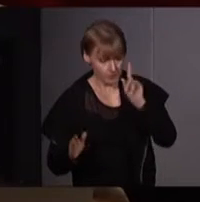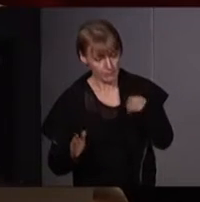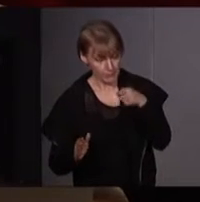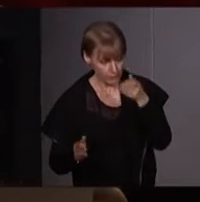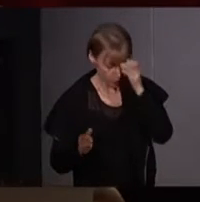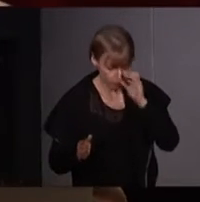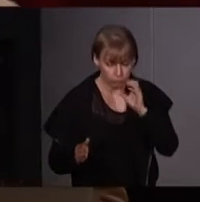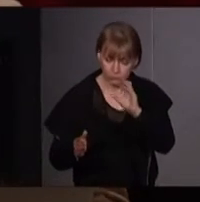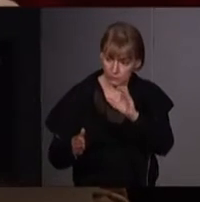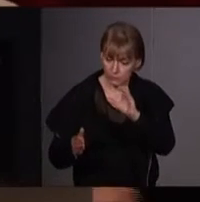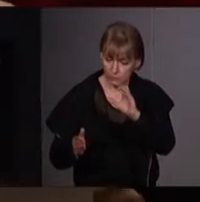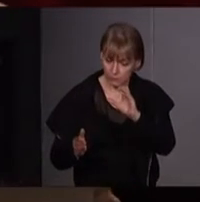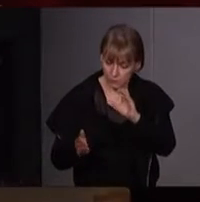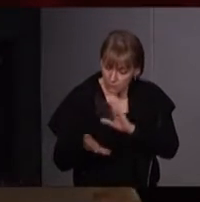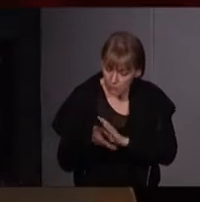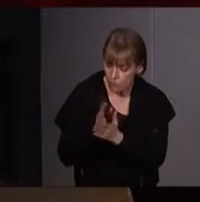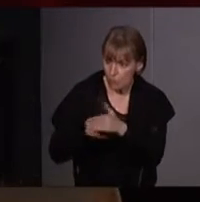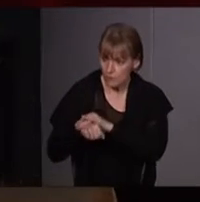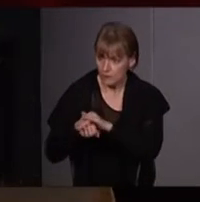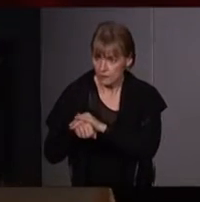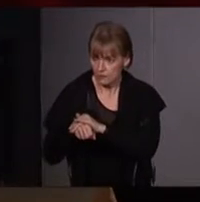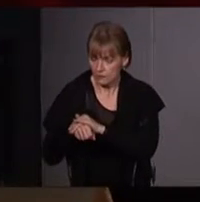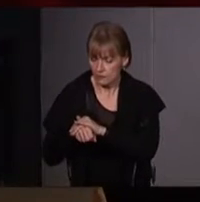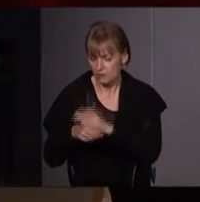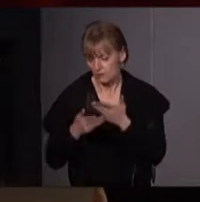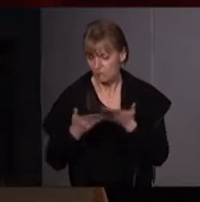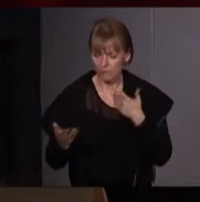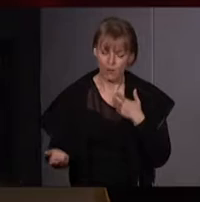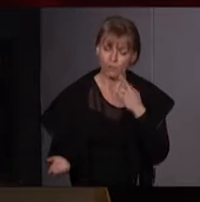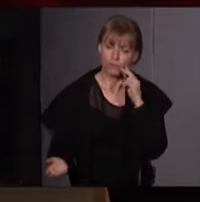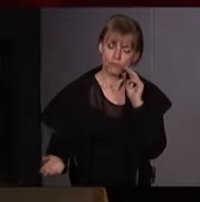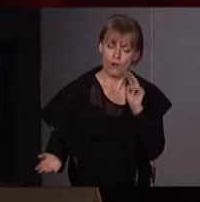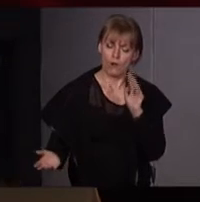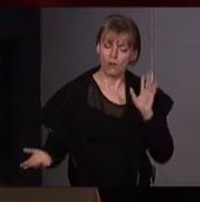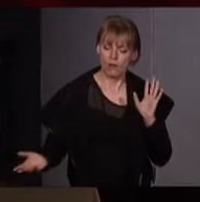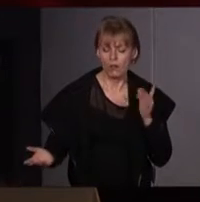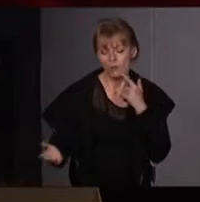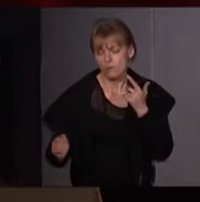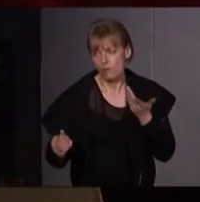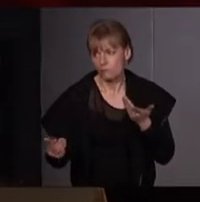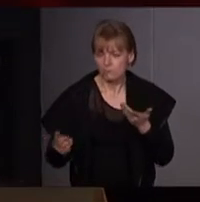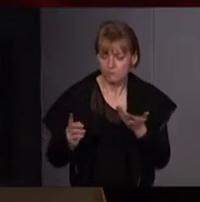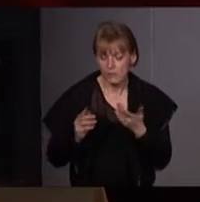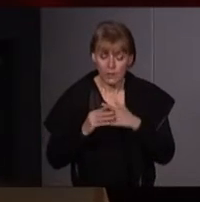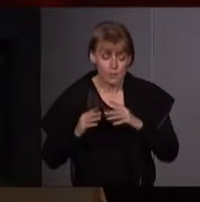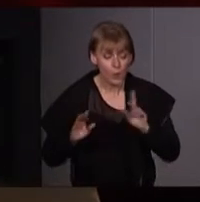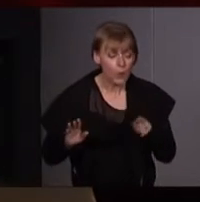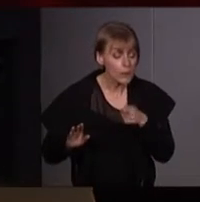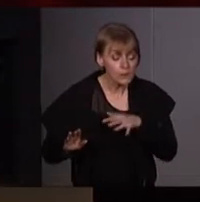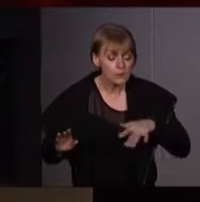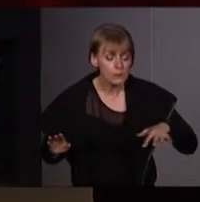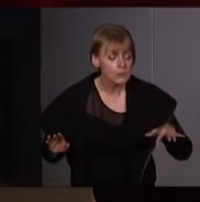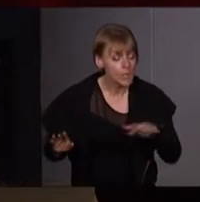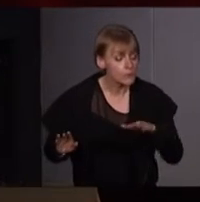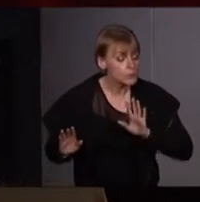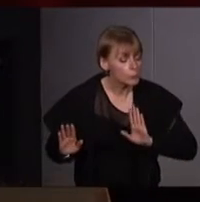et sortir de cette vision essentialiste, si l'on peut dire, de la nature, naturalisante